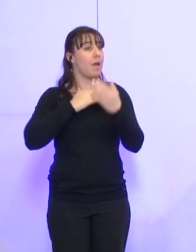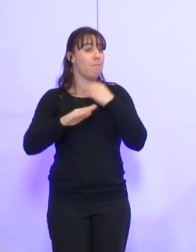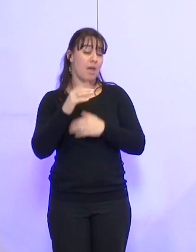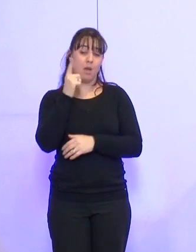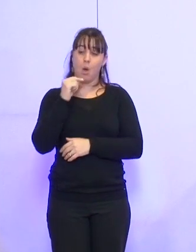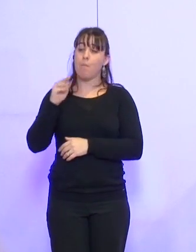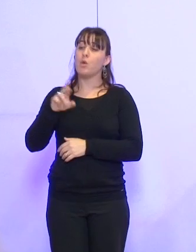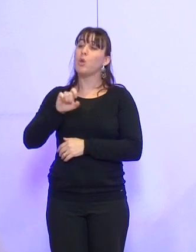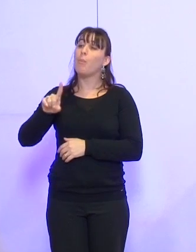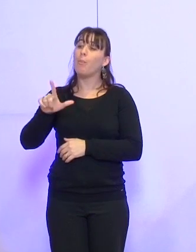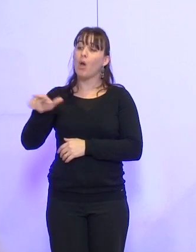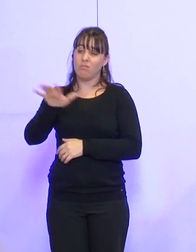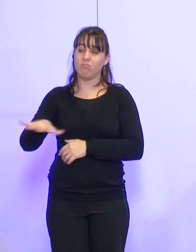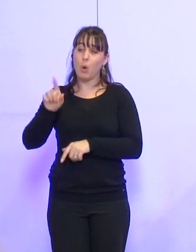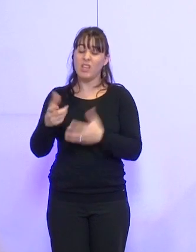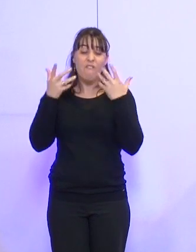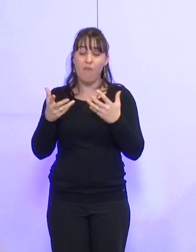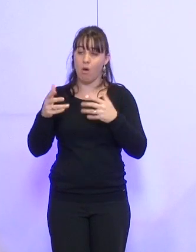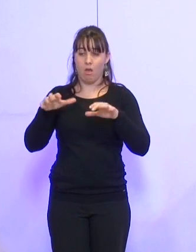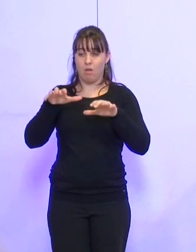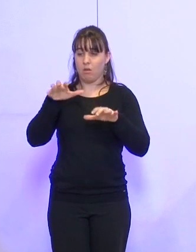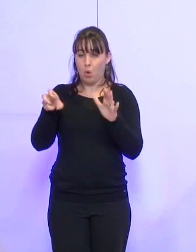monsieur Breuil, qui se mobilisent pour garder l'outil sur le territoire.